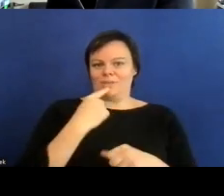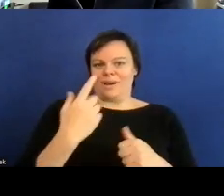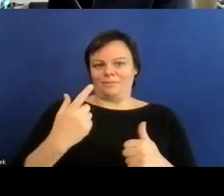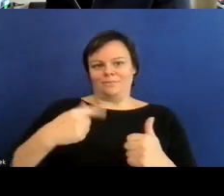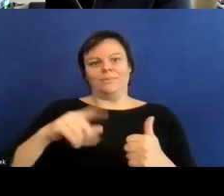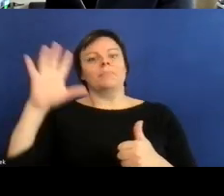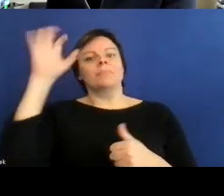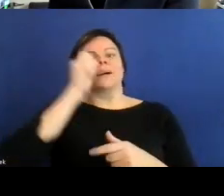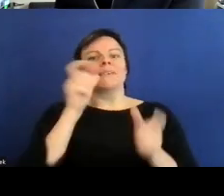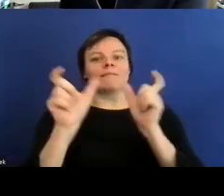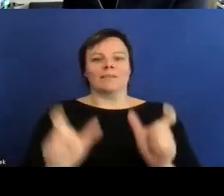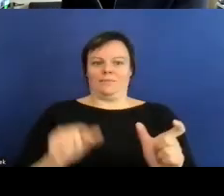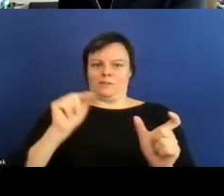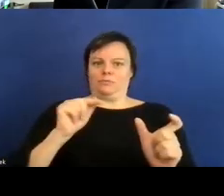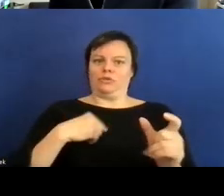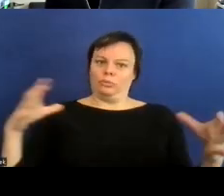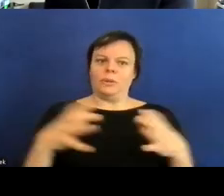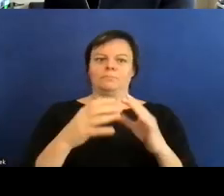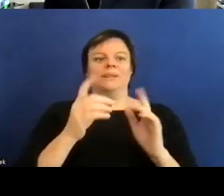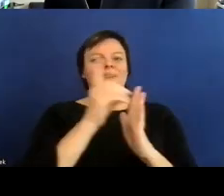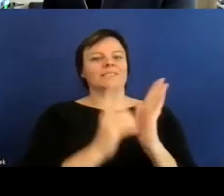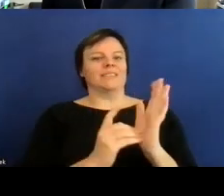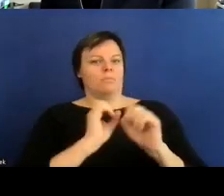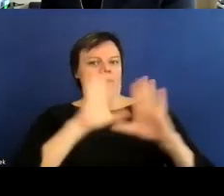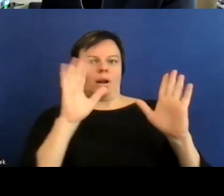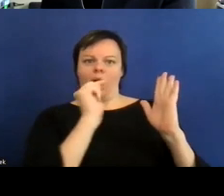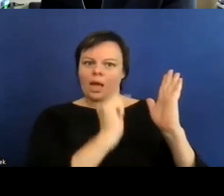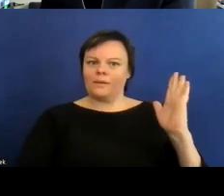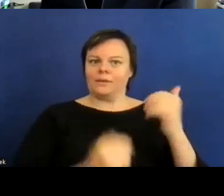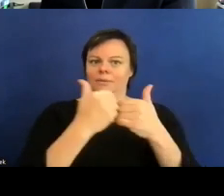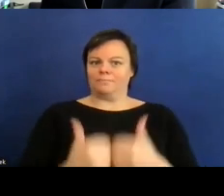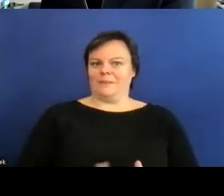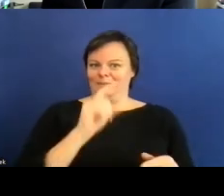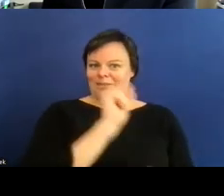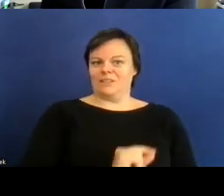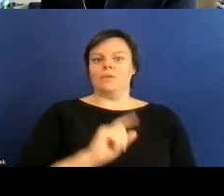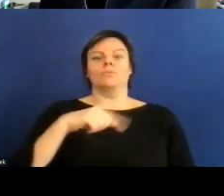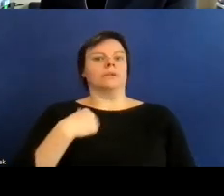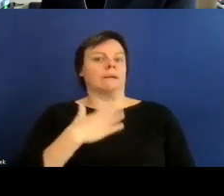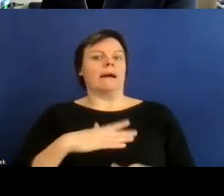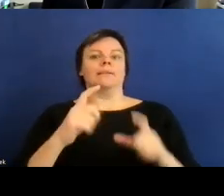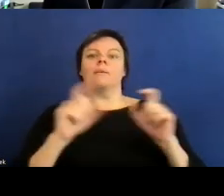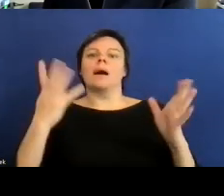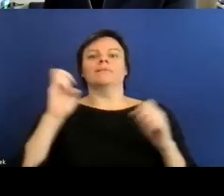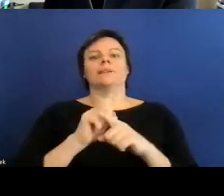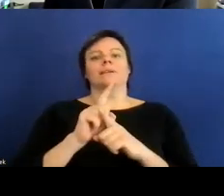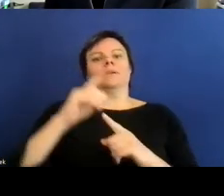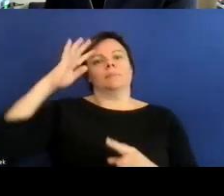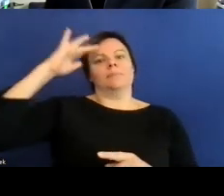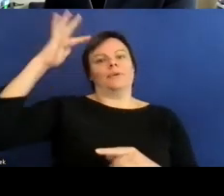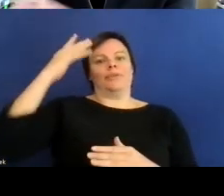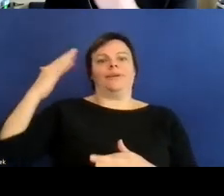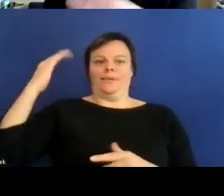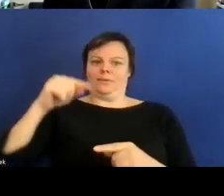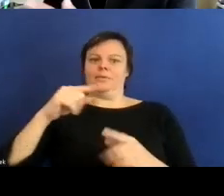verschiedene parameter eingehen wo relativ häufig barrierefreiheit falsch verstanden wird und am ende